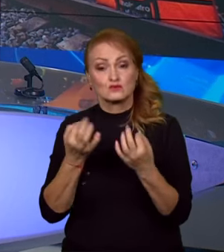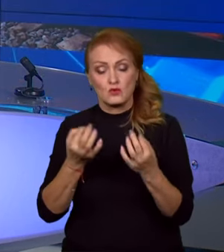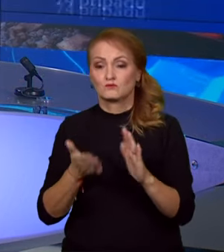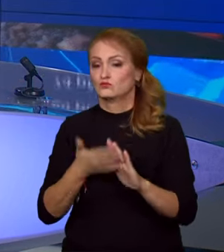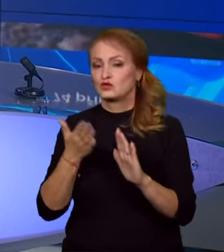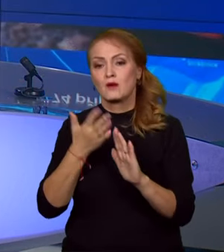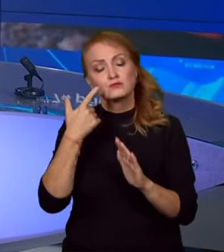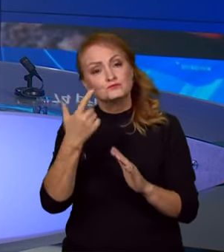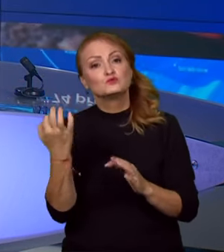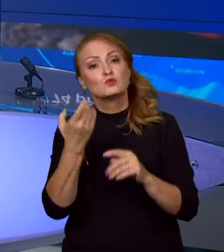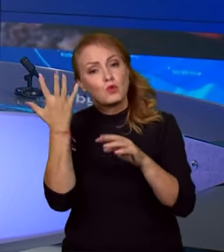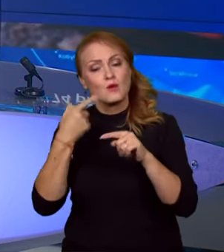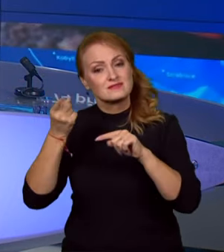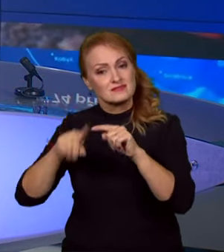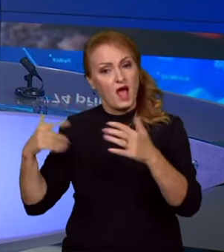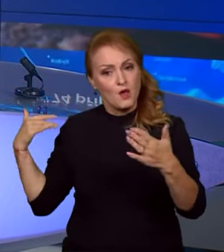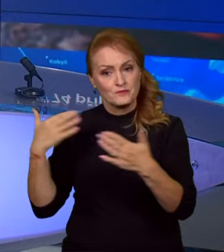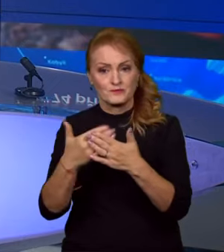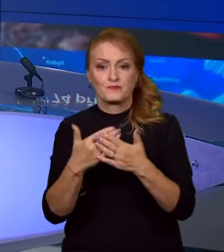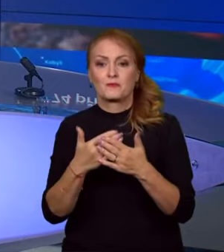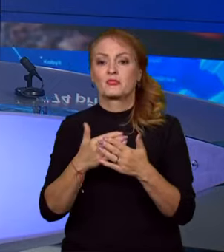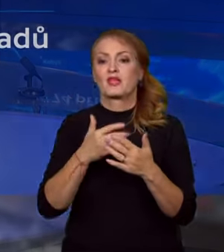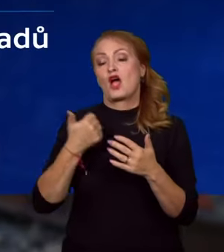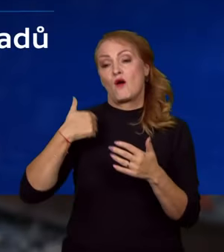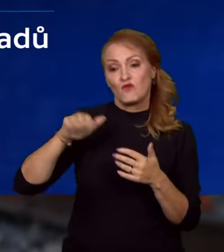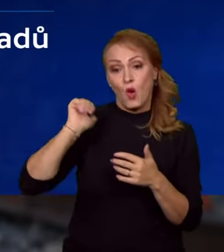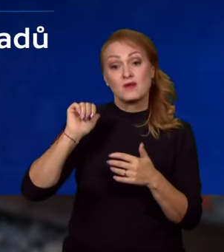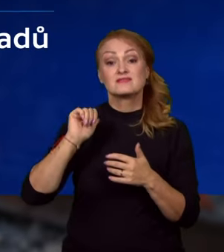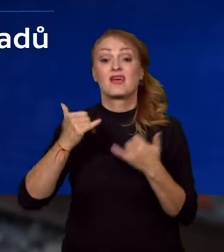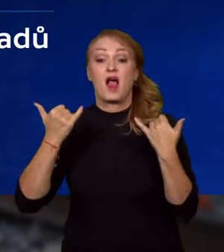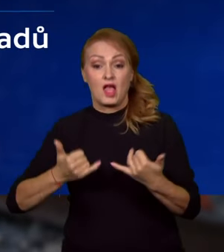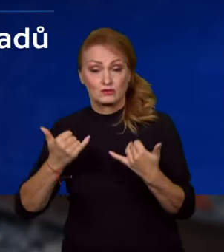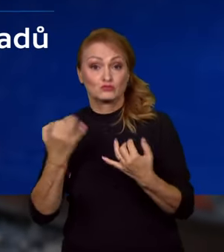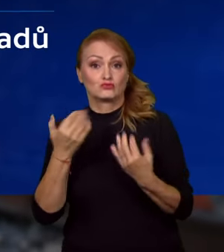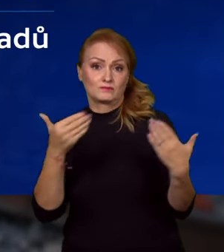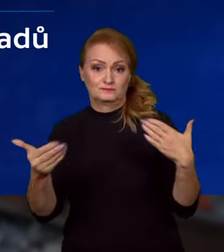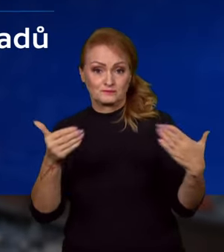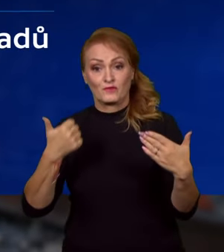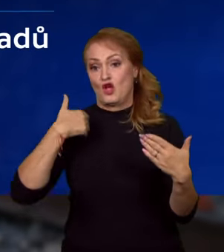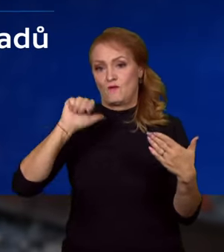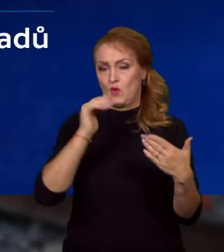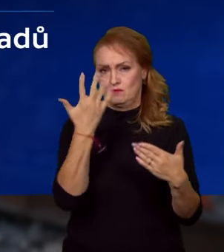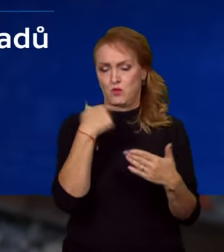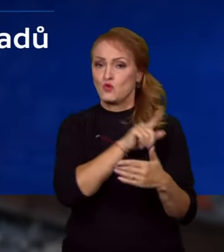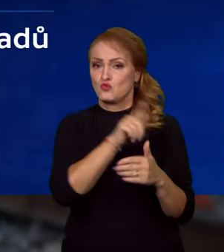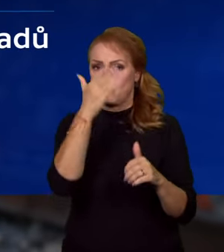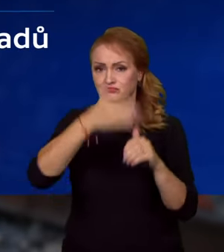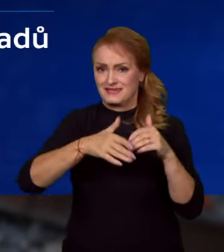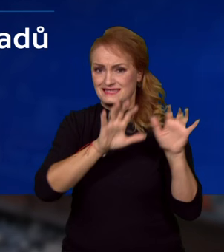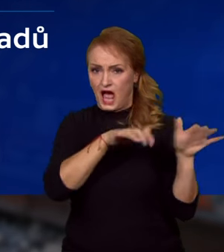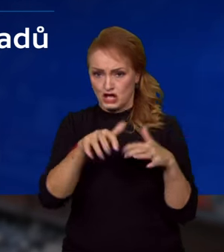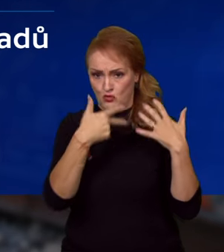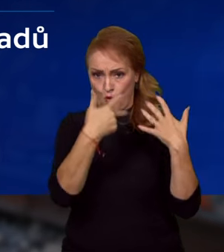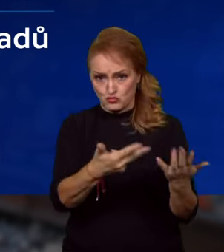incidentů a nehod. Meziročních v Jihomoravském kraji ubylo. Zatímco loni od ledna do konce září evidovala drážní inspekce.